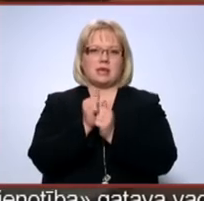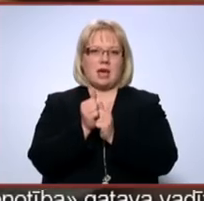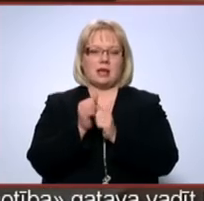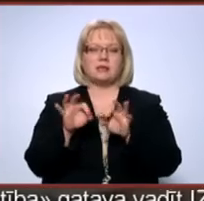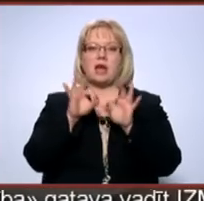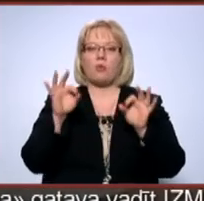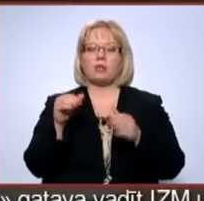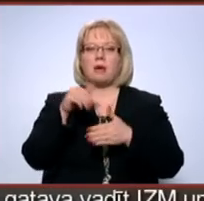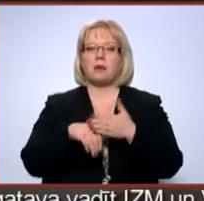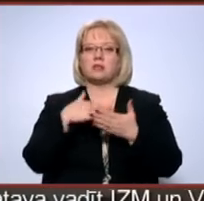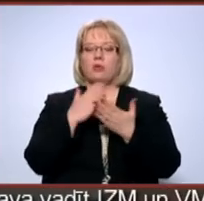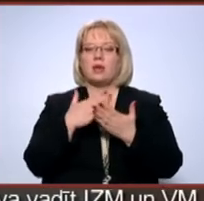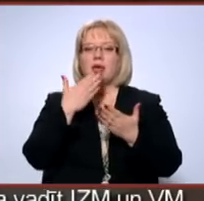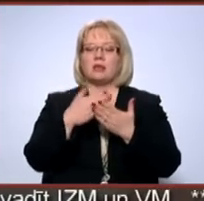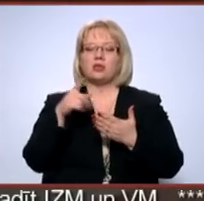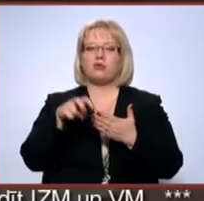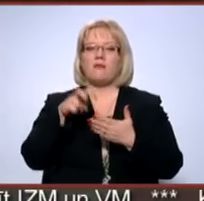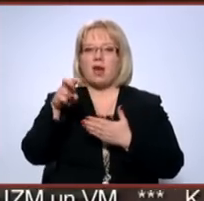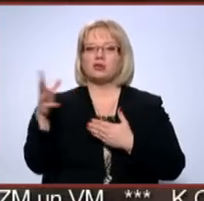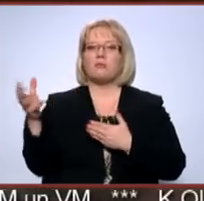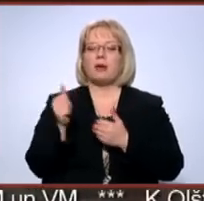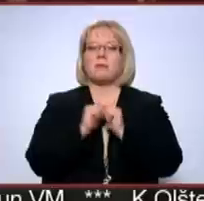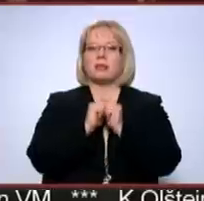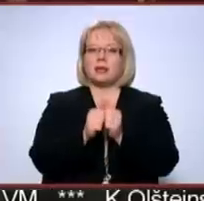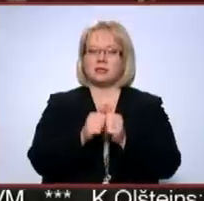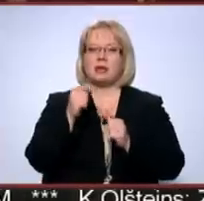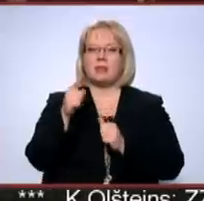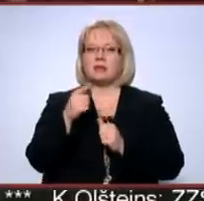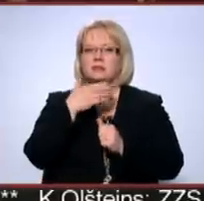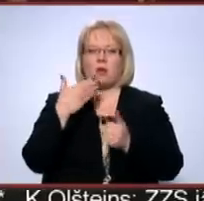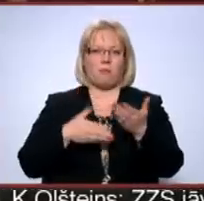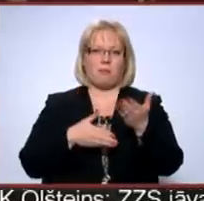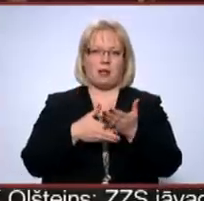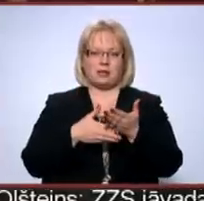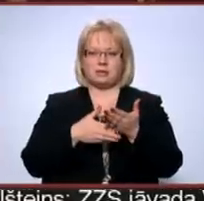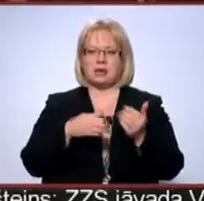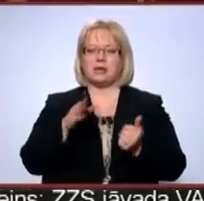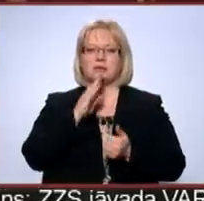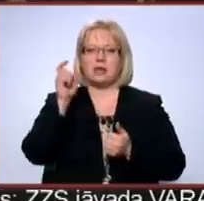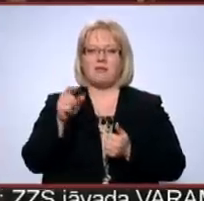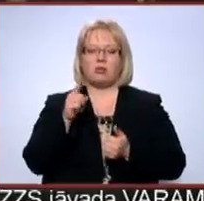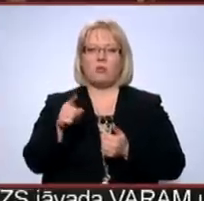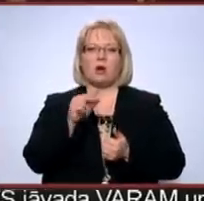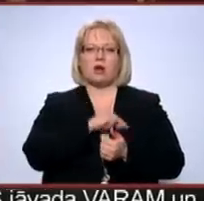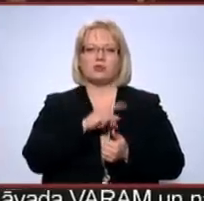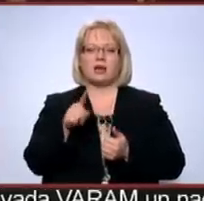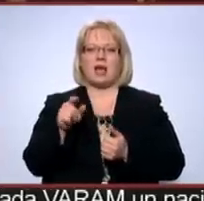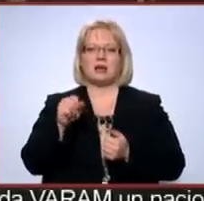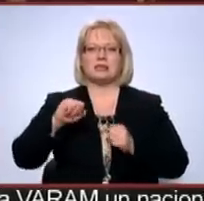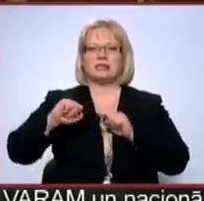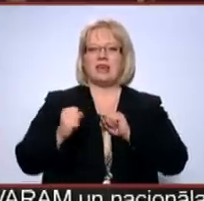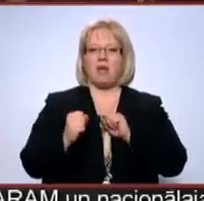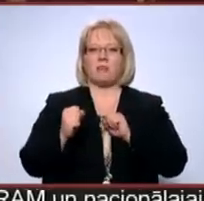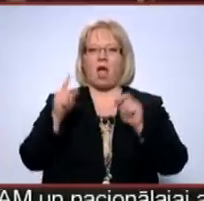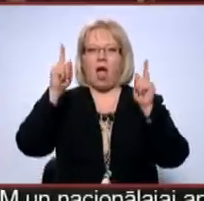Sākotnēji pastu nodaļā ieteikti šo vēstulu paņemt līdzi, tomēr tas nav līdzējis. Margrietis Kunze šo situāciju raksturo stīvējāmies kā